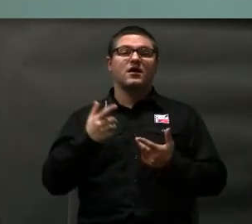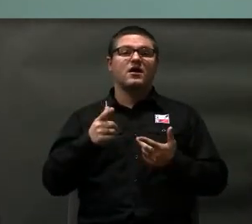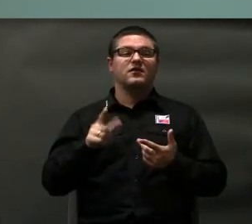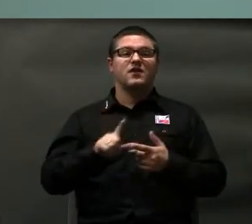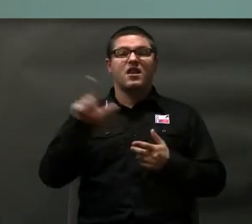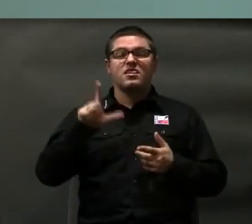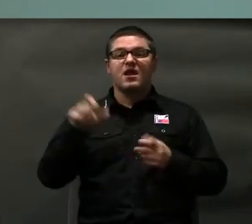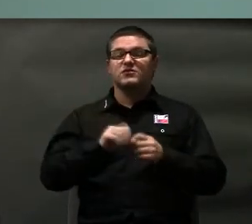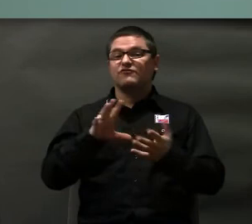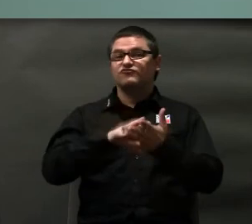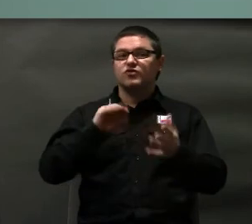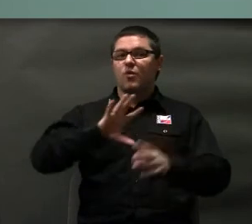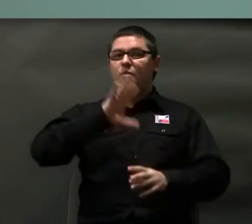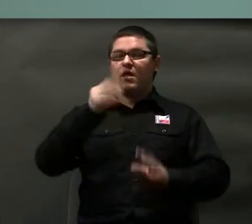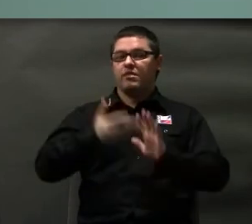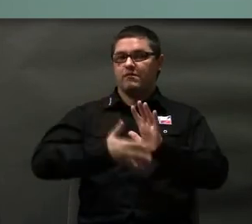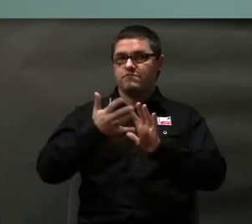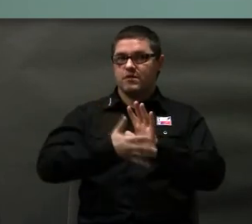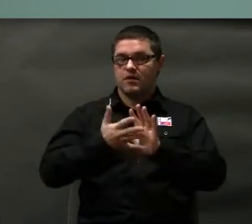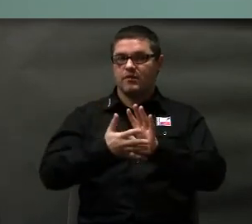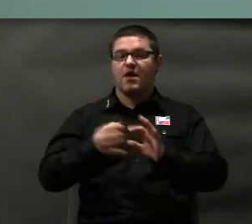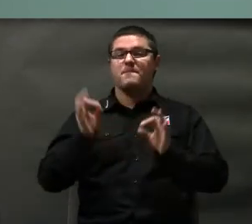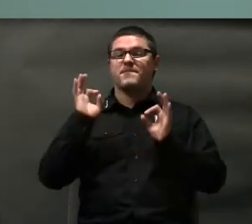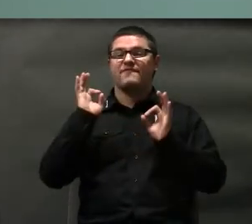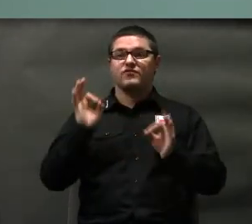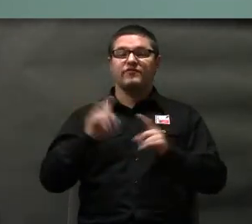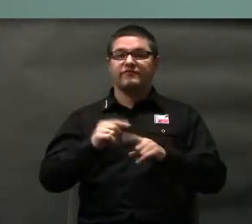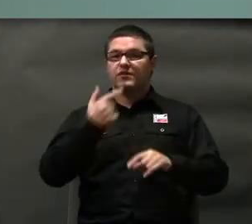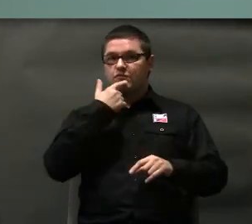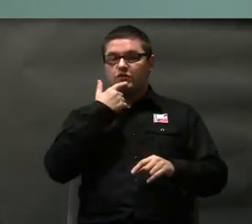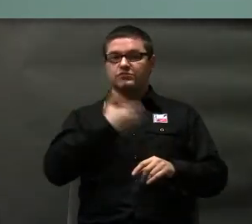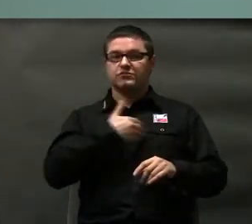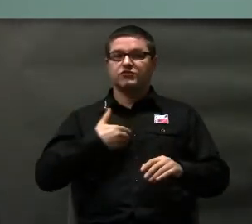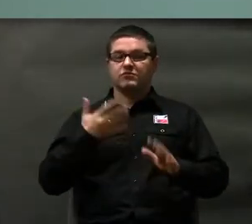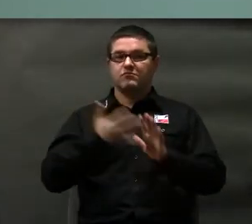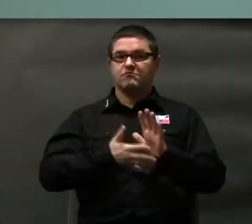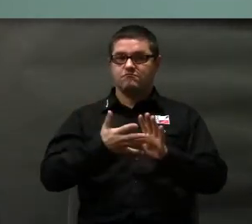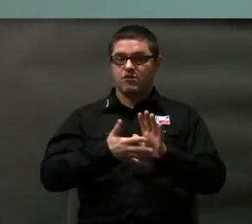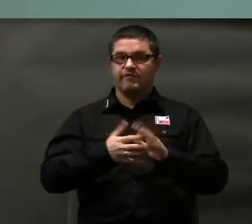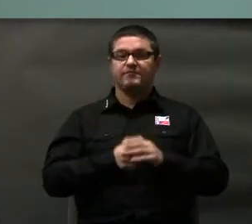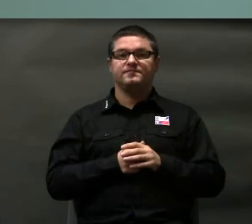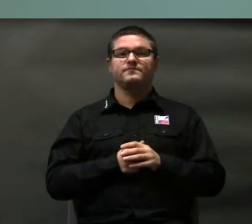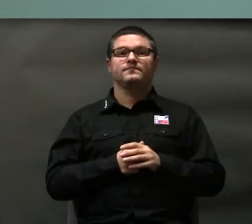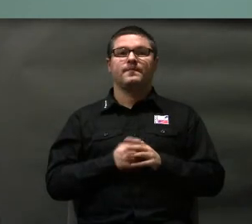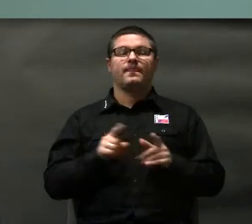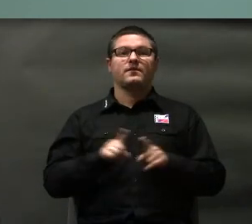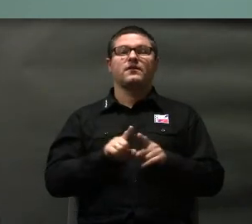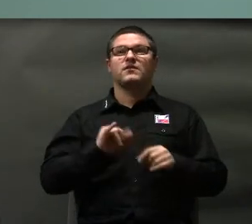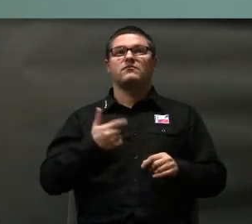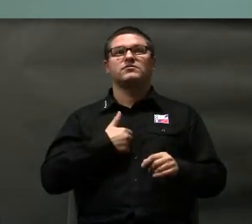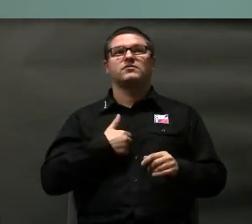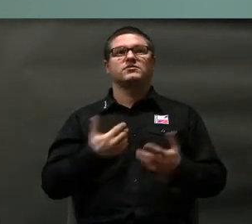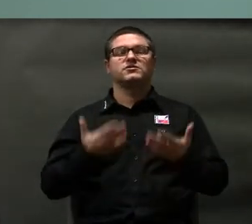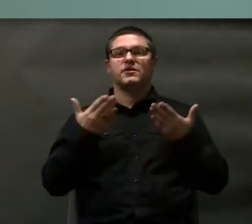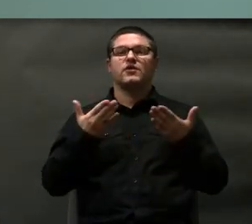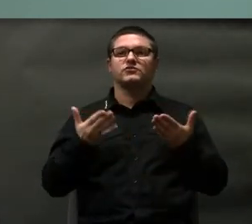ładnie migane, prawidłowo w polskim języku migowym. Bo to tak jak my byśmy też